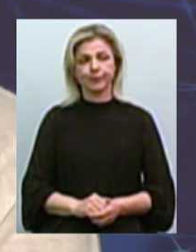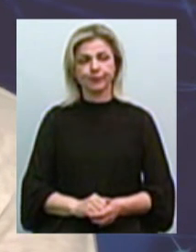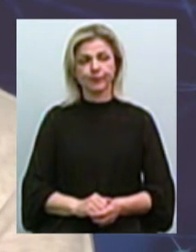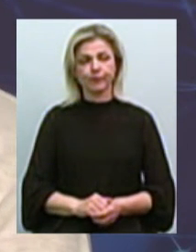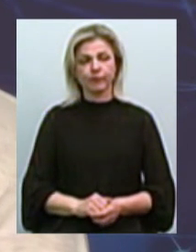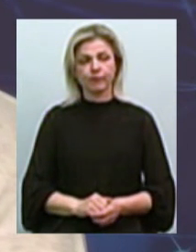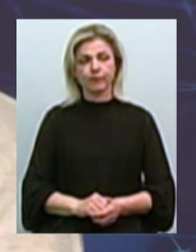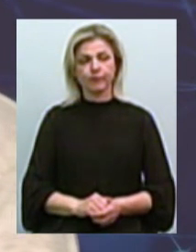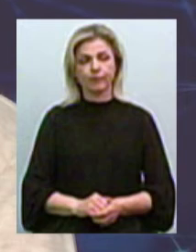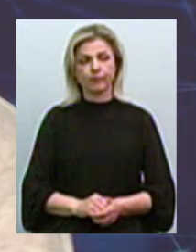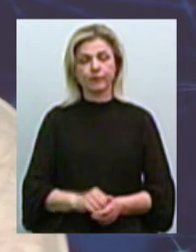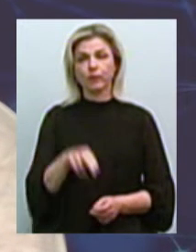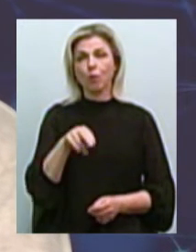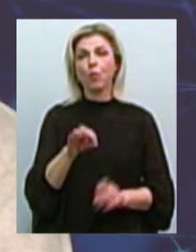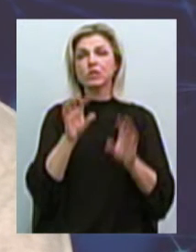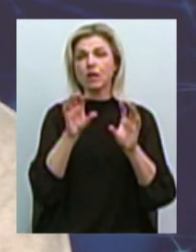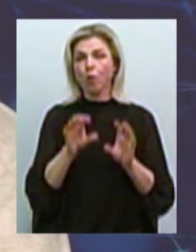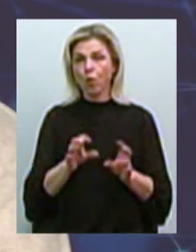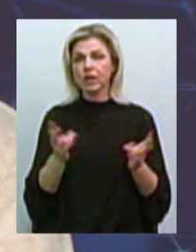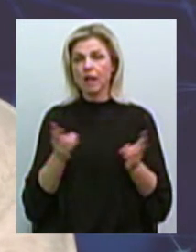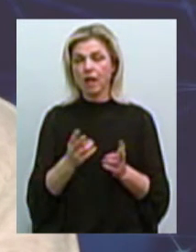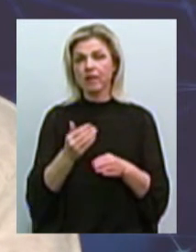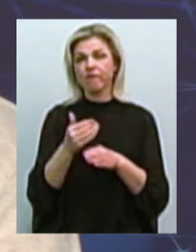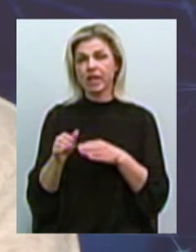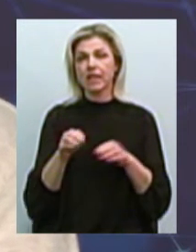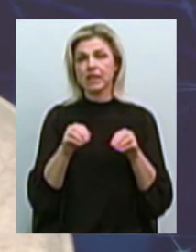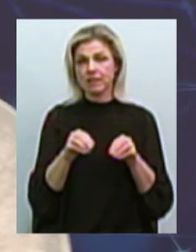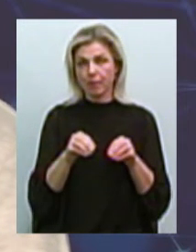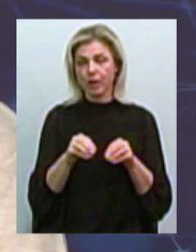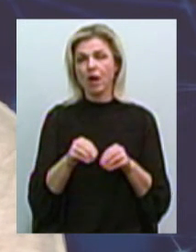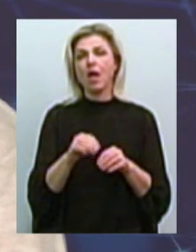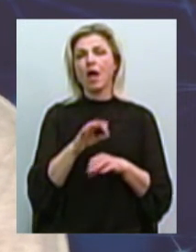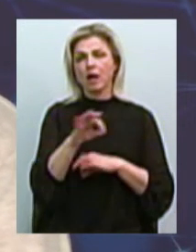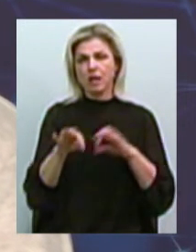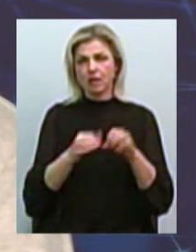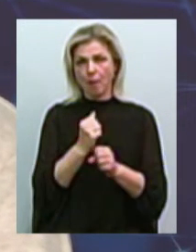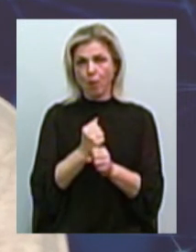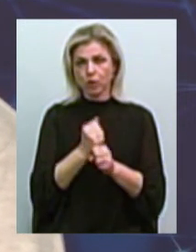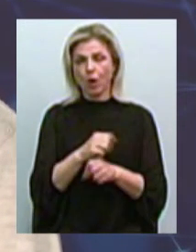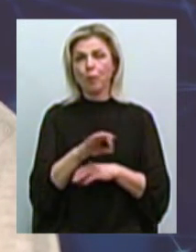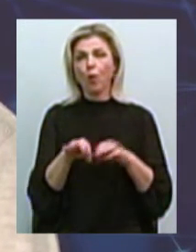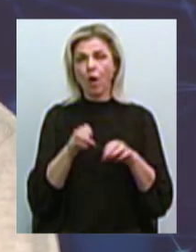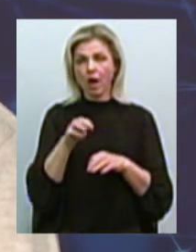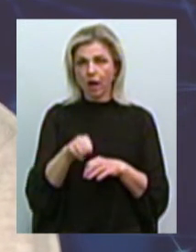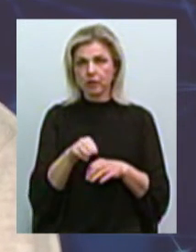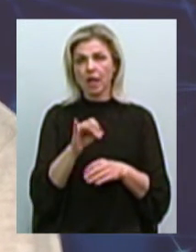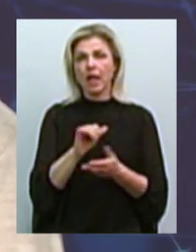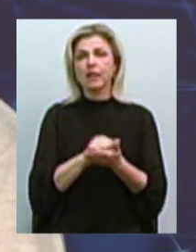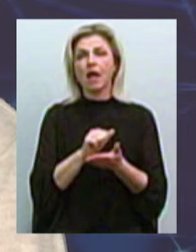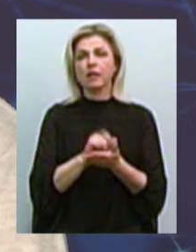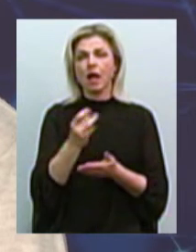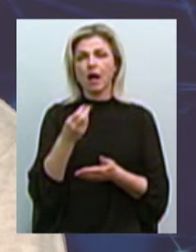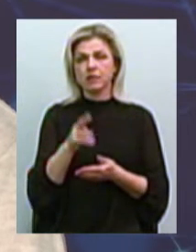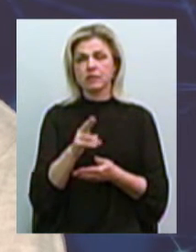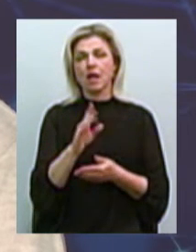Все дело в тому, що по закону надо вначале виделити землю, подати, ну, разработати проект, подати в ГАЗ к декларації, зарегистрировать